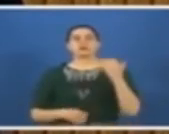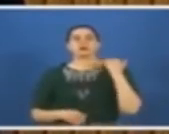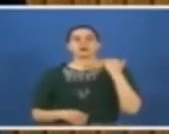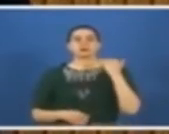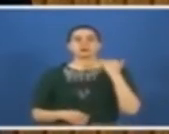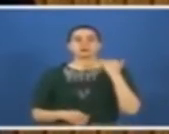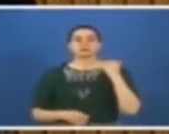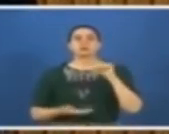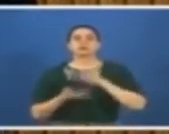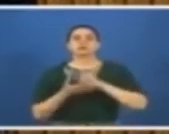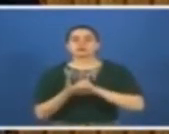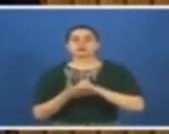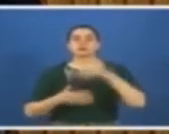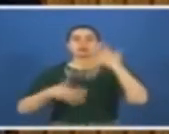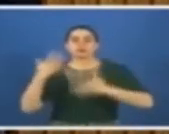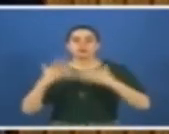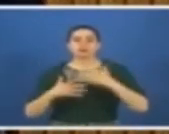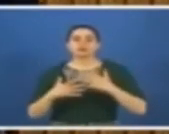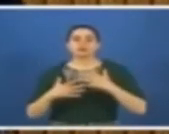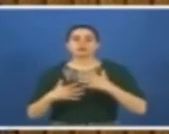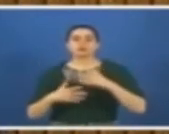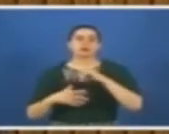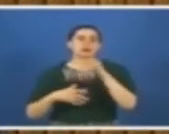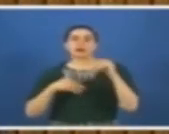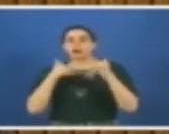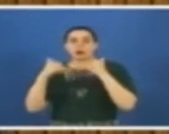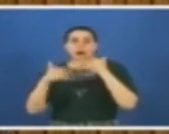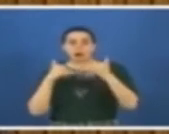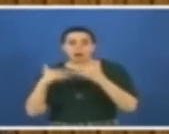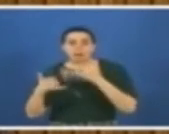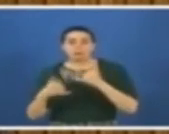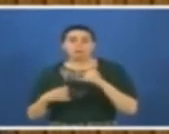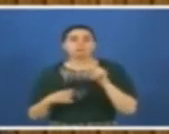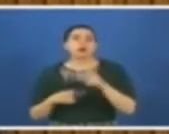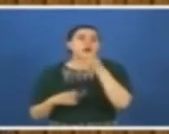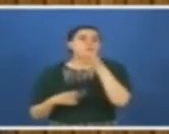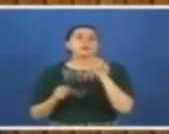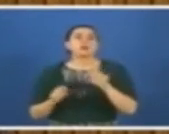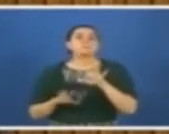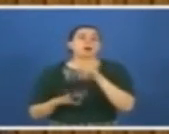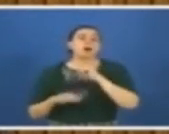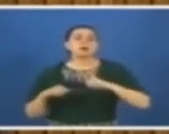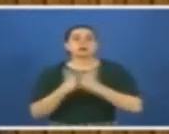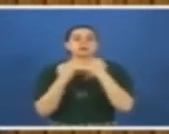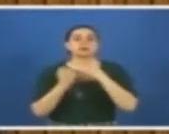Arkadan gazeteler, televizyonlar tek tek aranıyor. Tek tek sakın bunu haber yapmayın diyor.